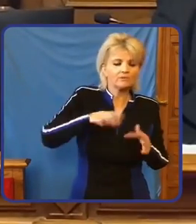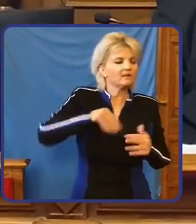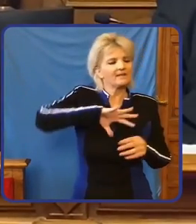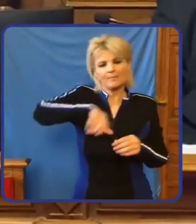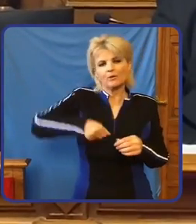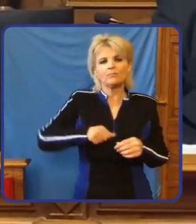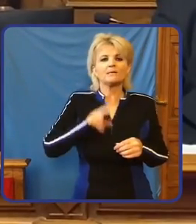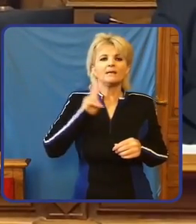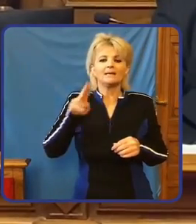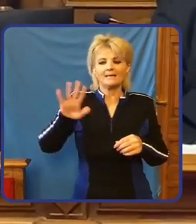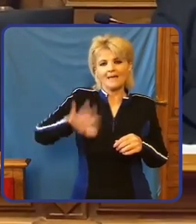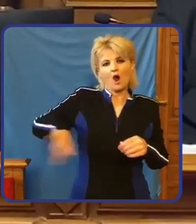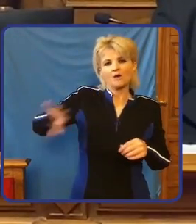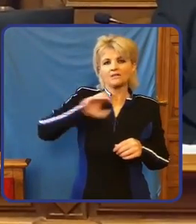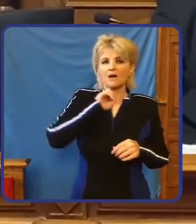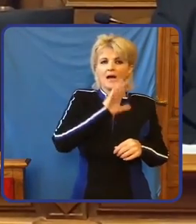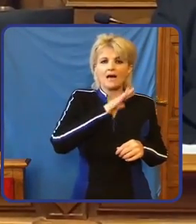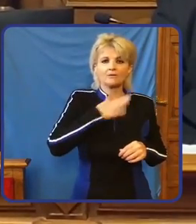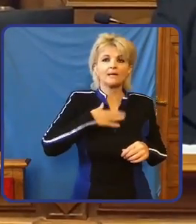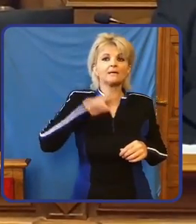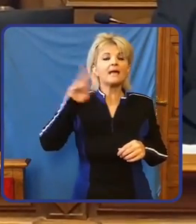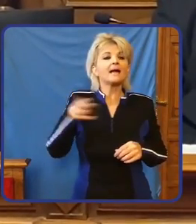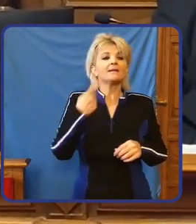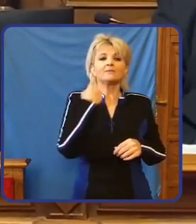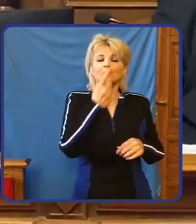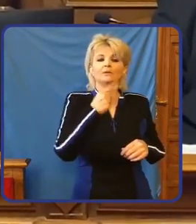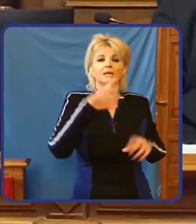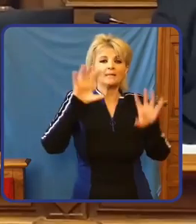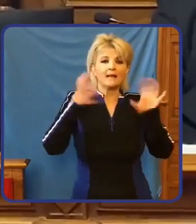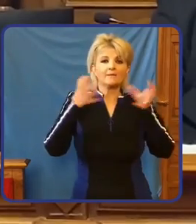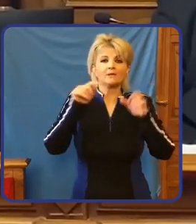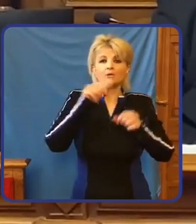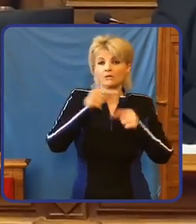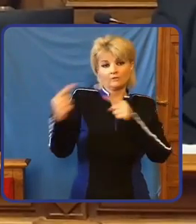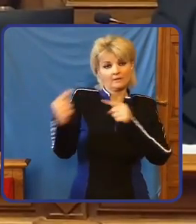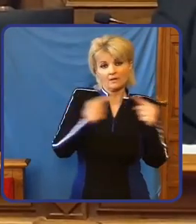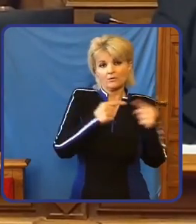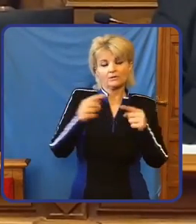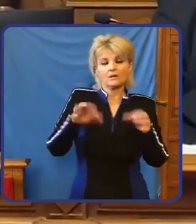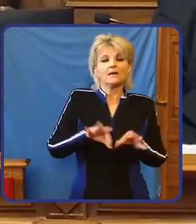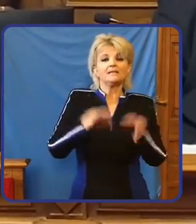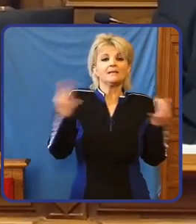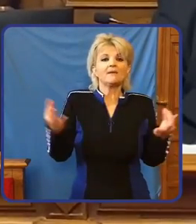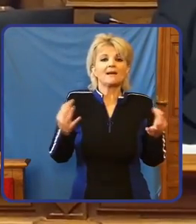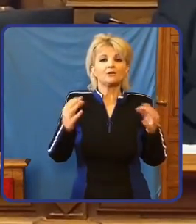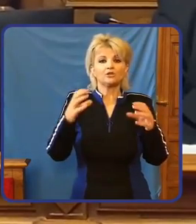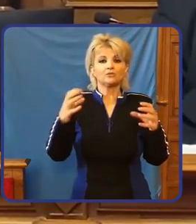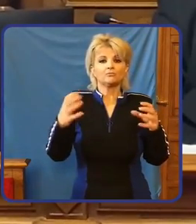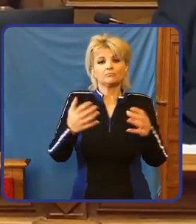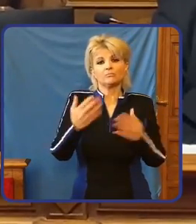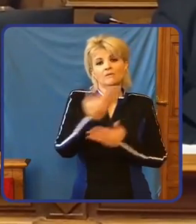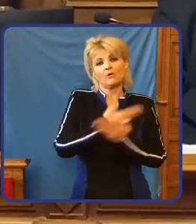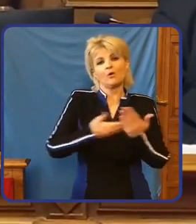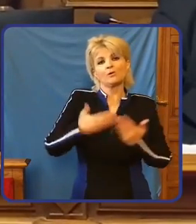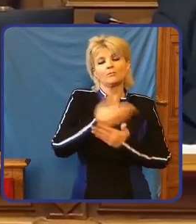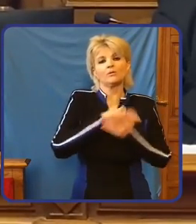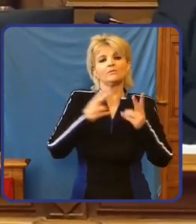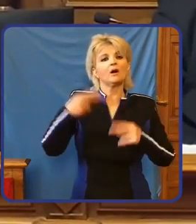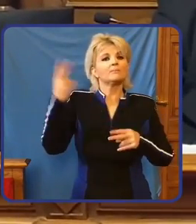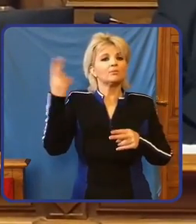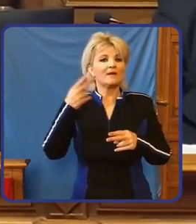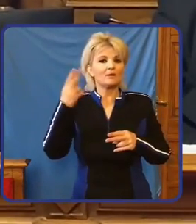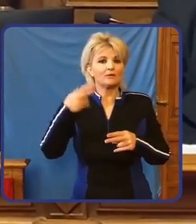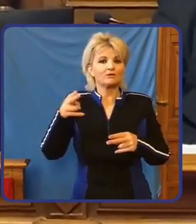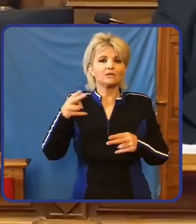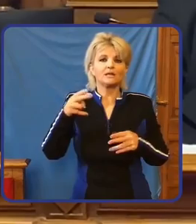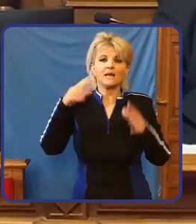hazáruló. Én nagyon szívesen elhívtam, mint a televízióban, is vitatkozhatunk. Nyilvános fórumon van renge műveledési ház, megtölthetjük